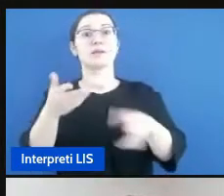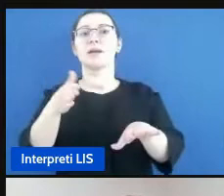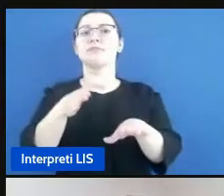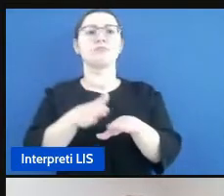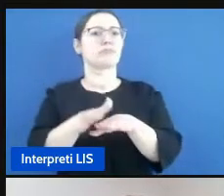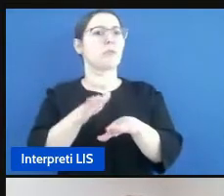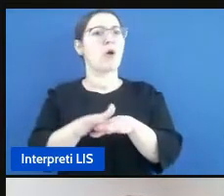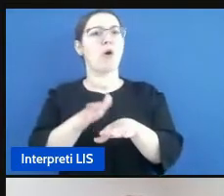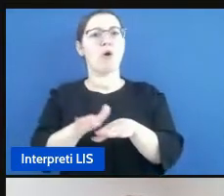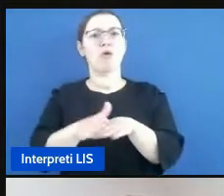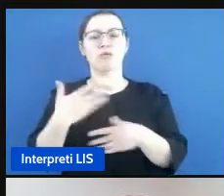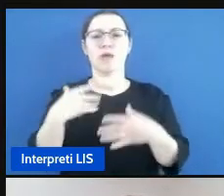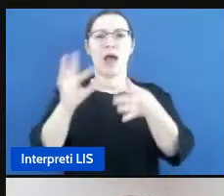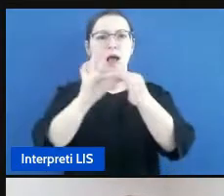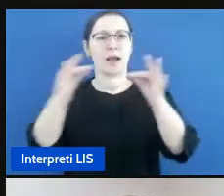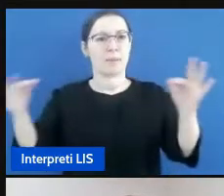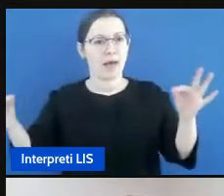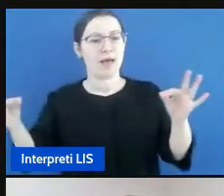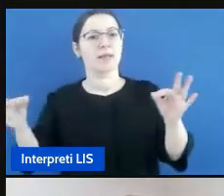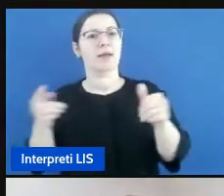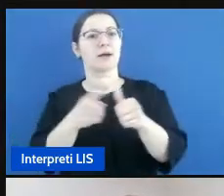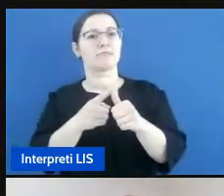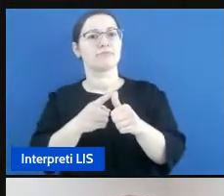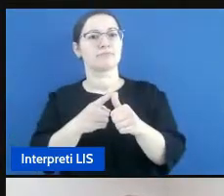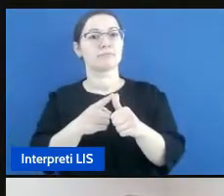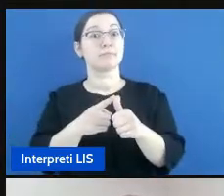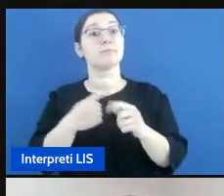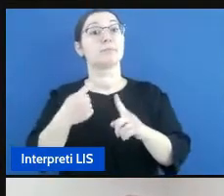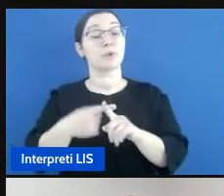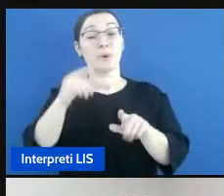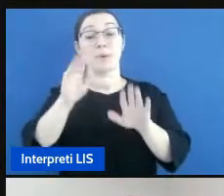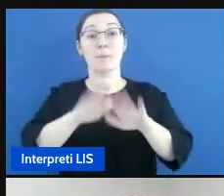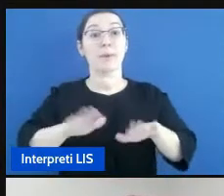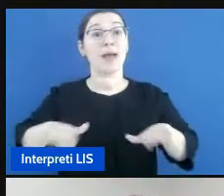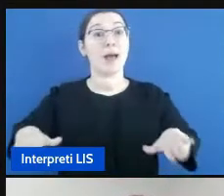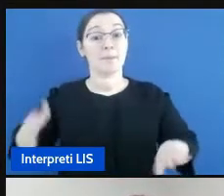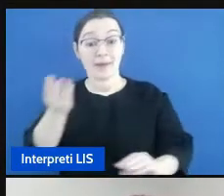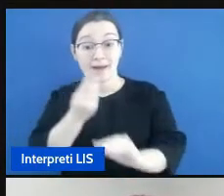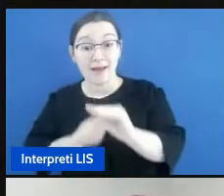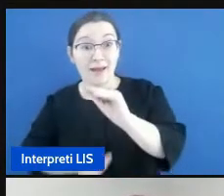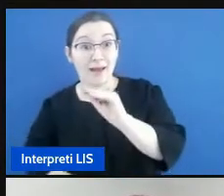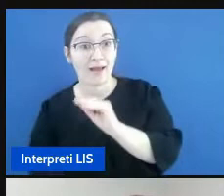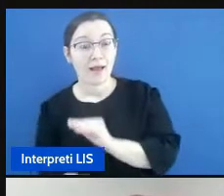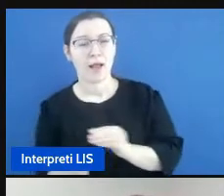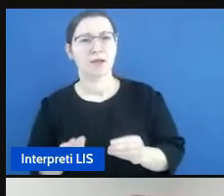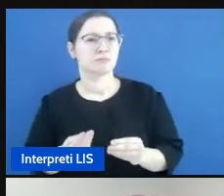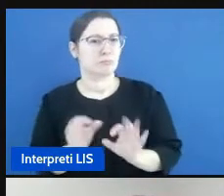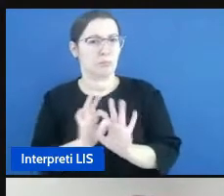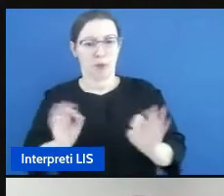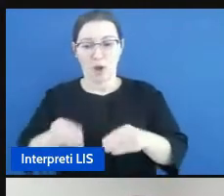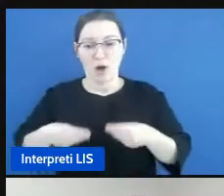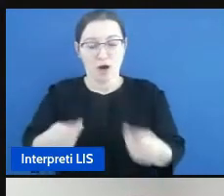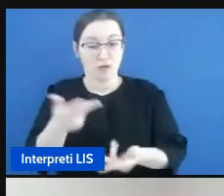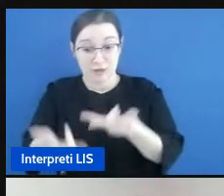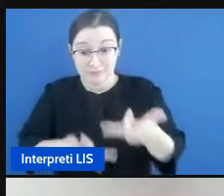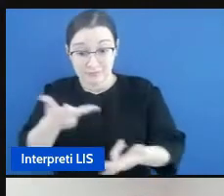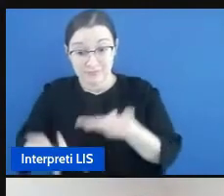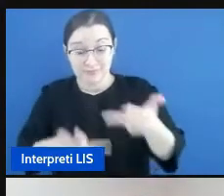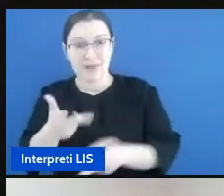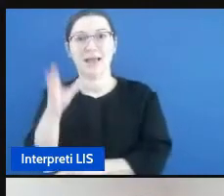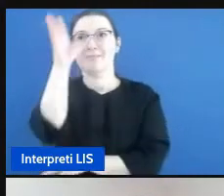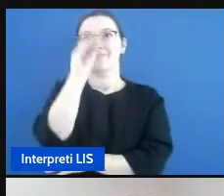sua grammatica e alcuni bambini che nascono da genitori sordi segnanti la imparano dai propri